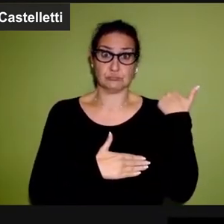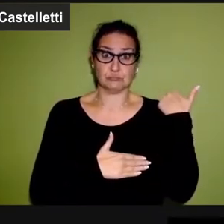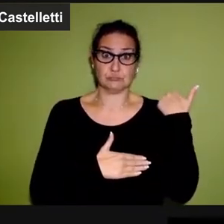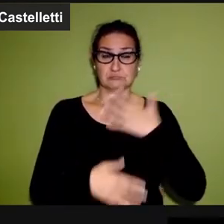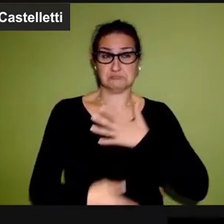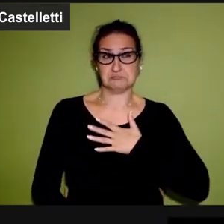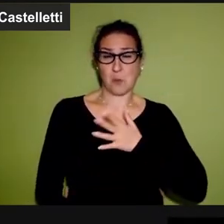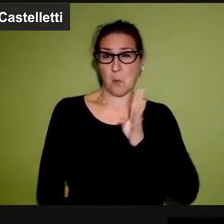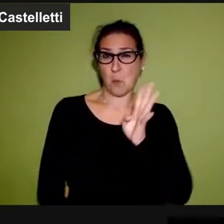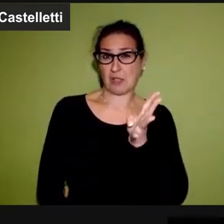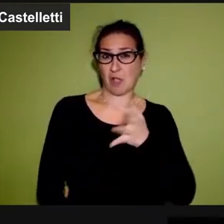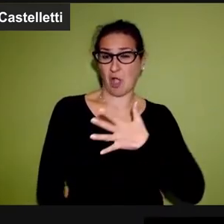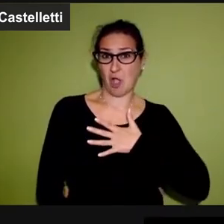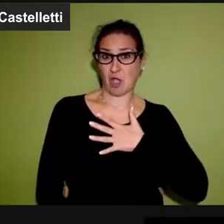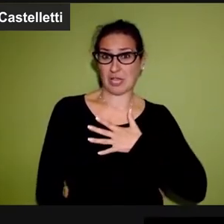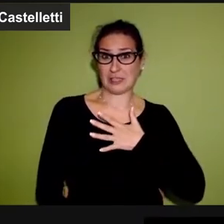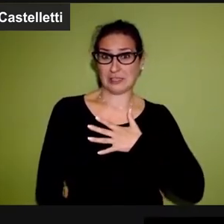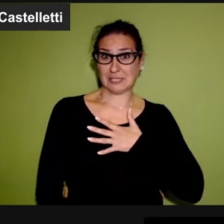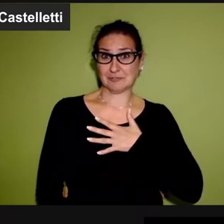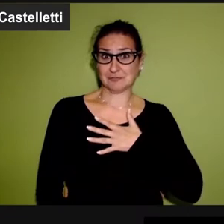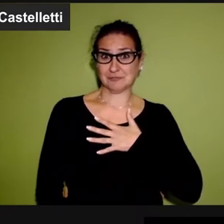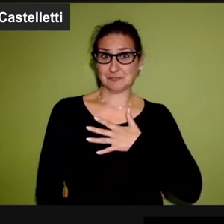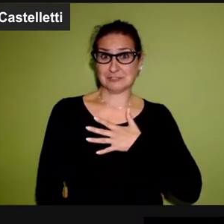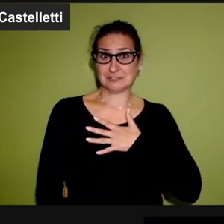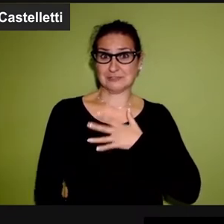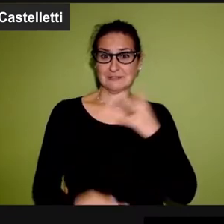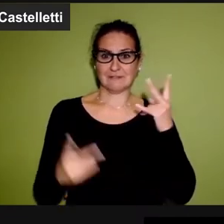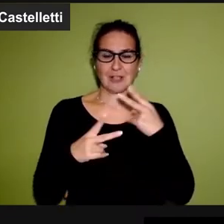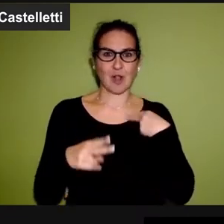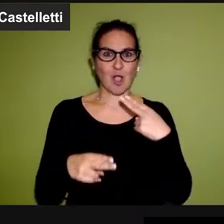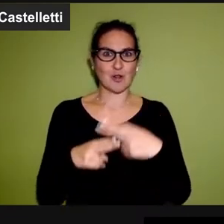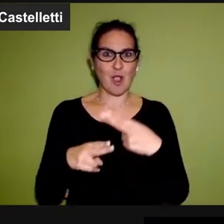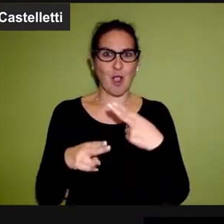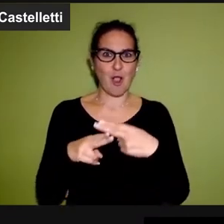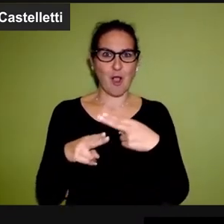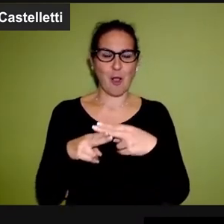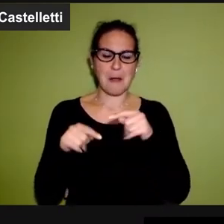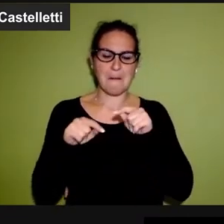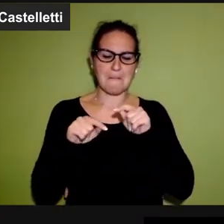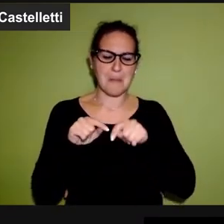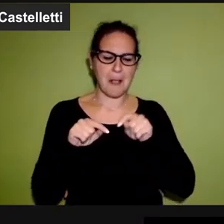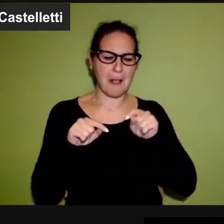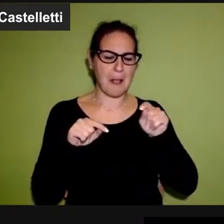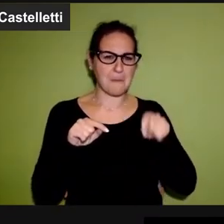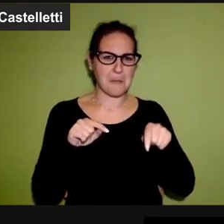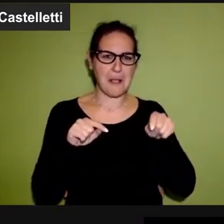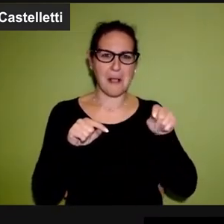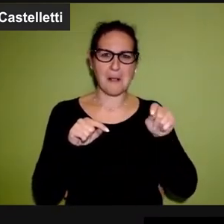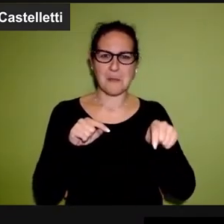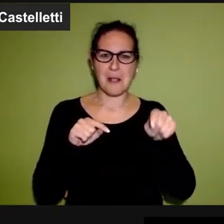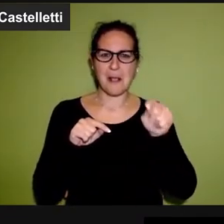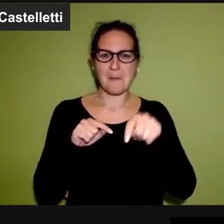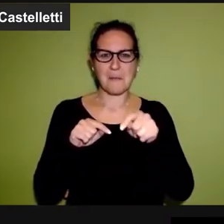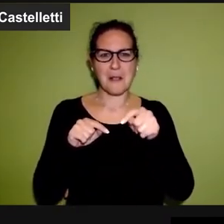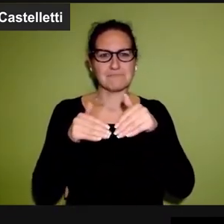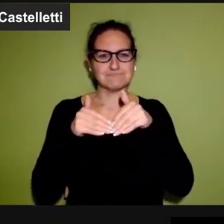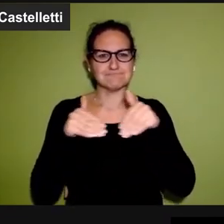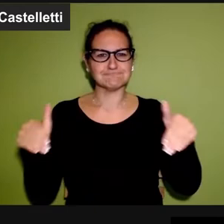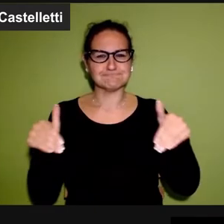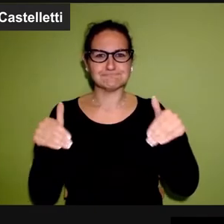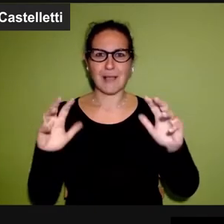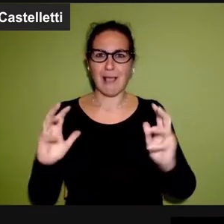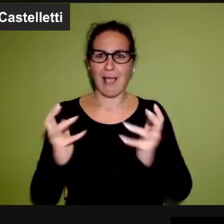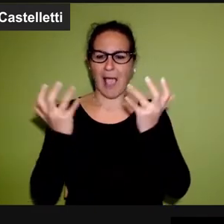Fin da quando avevo 14 anni facevo il giro a Roma di tutte le